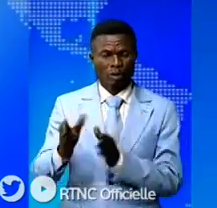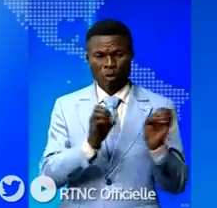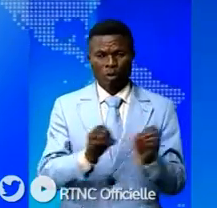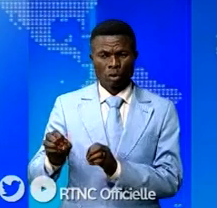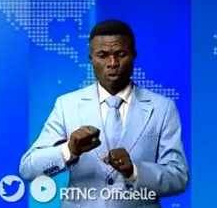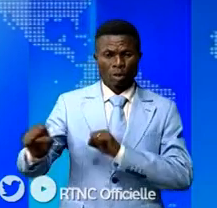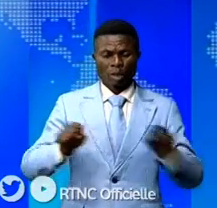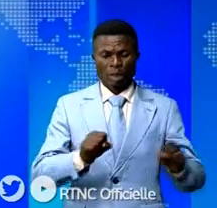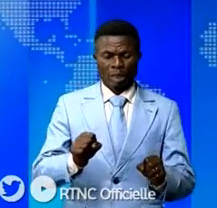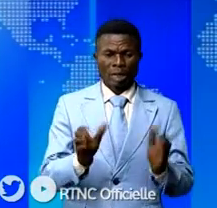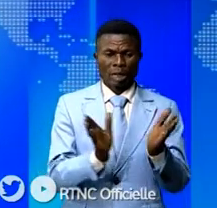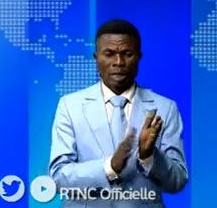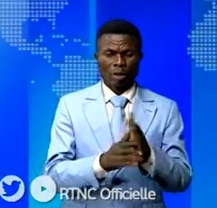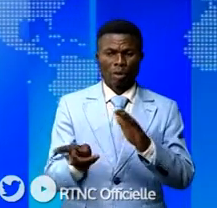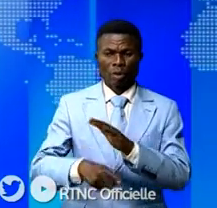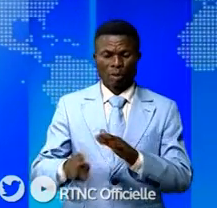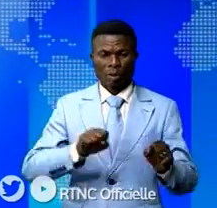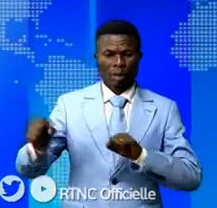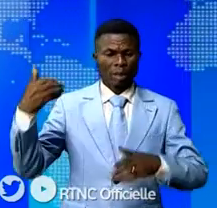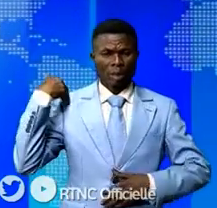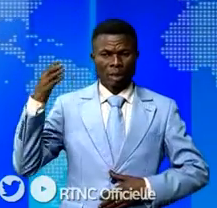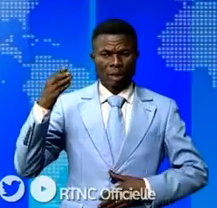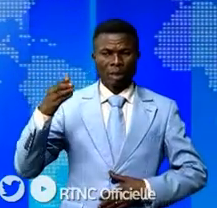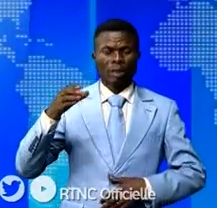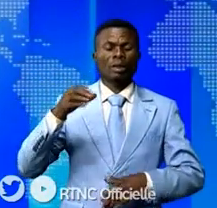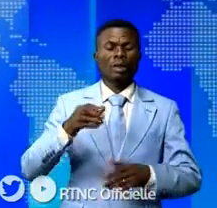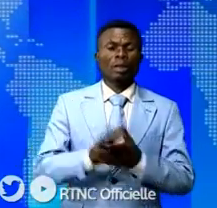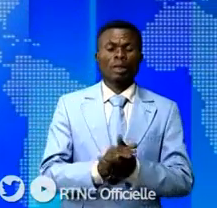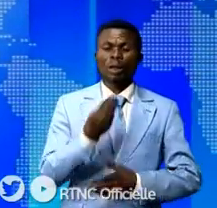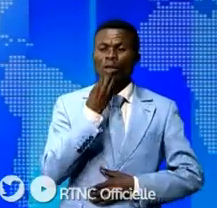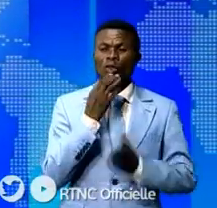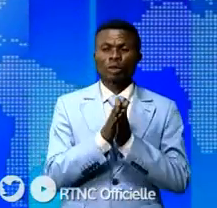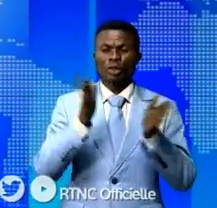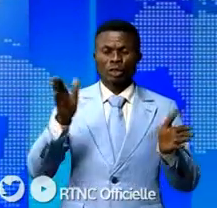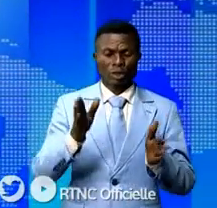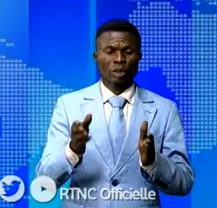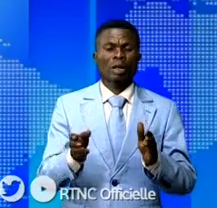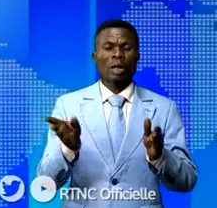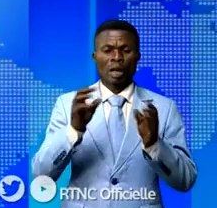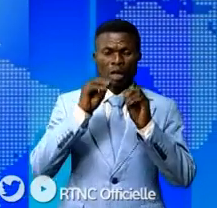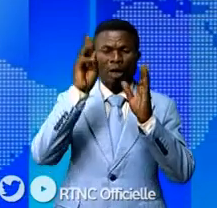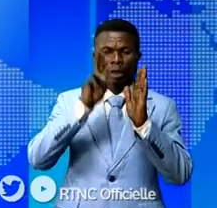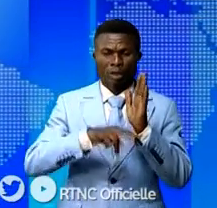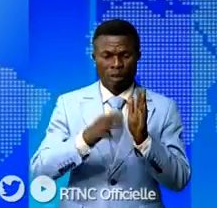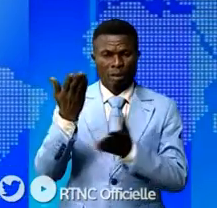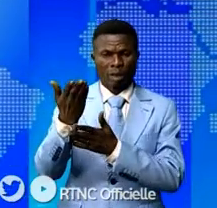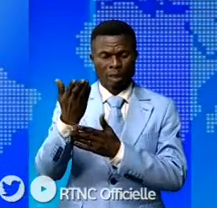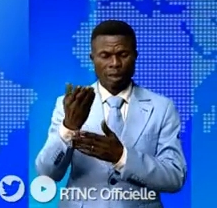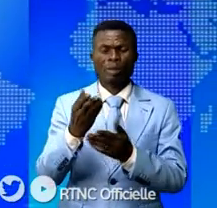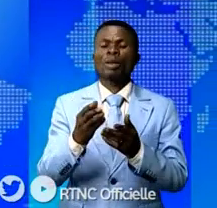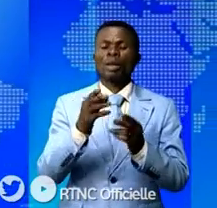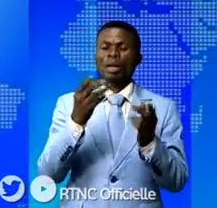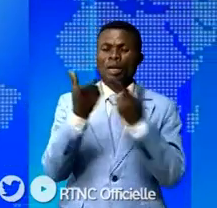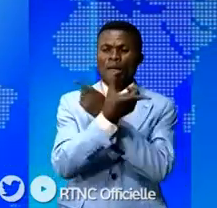des Tenafeb et examens d'État, le prévenu Michel Djamba plaide non coupable et demande la liberté provisoire. Et pour des raisons de santé